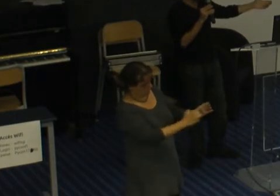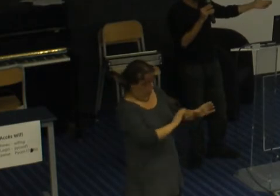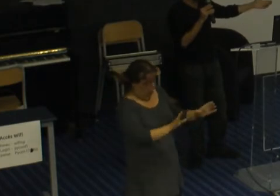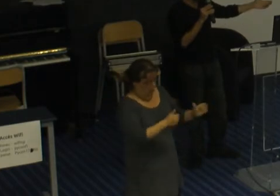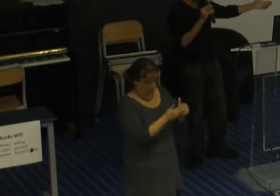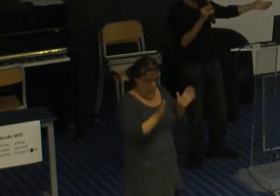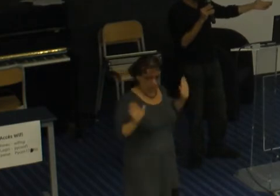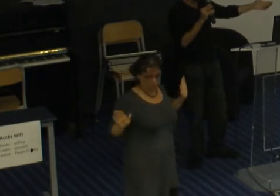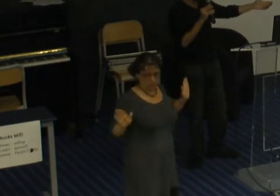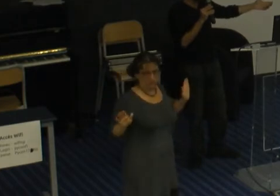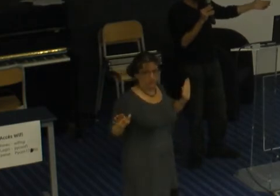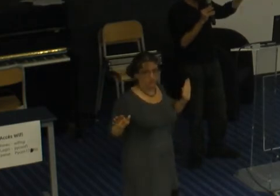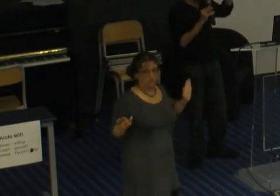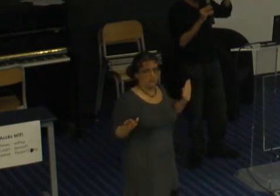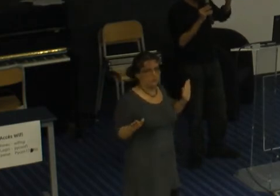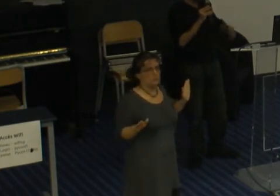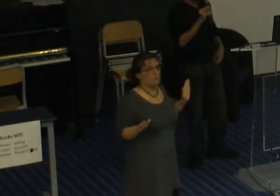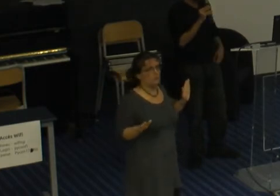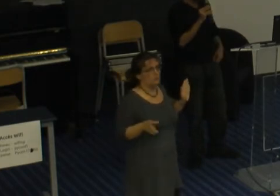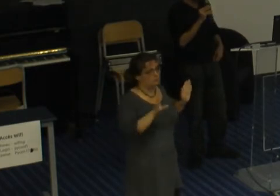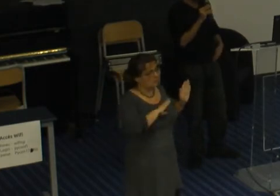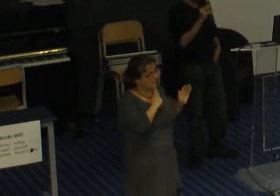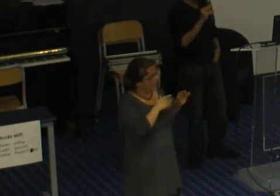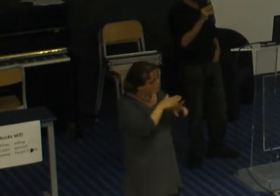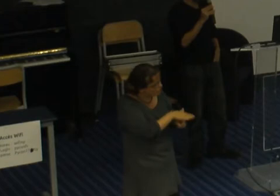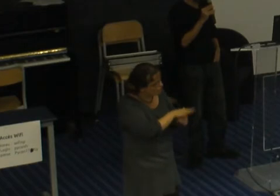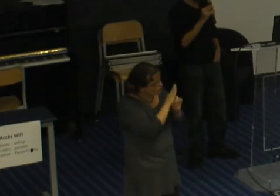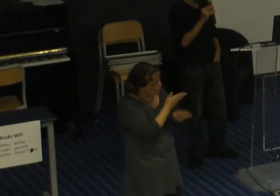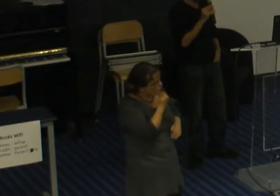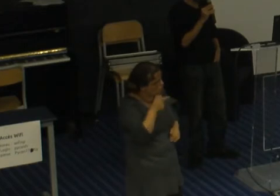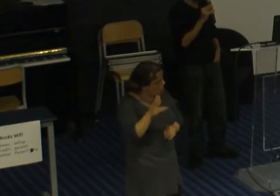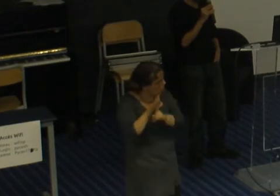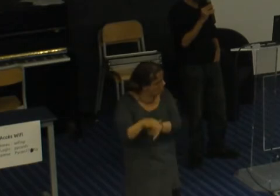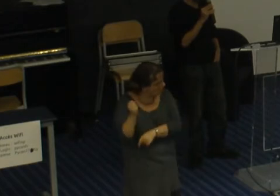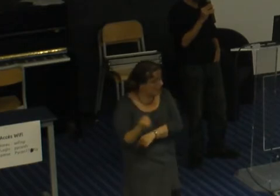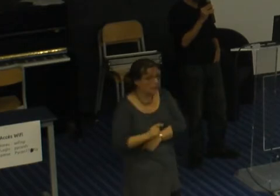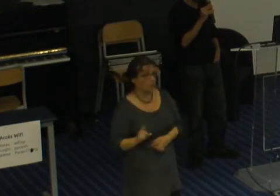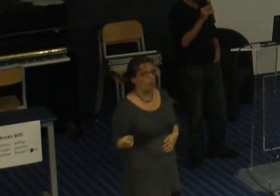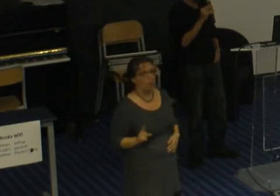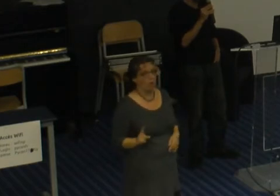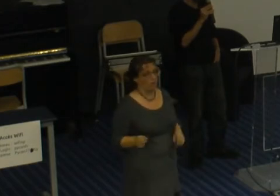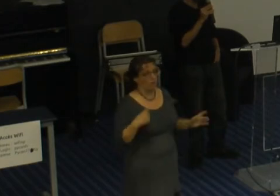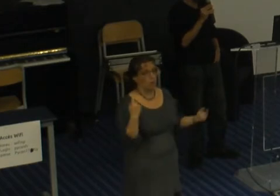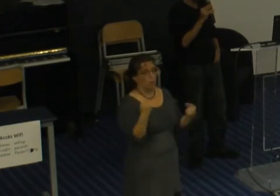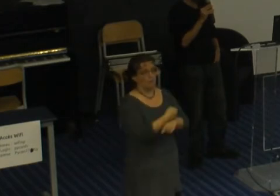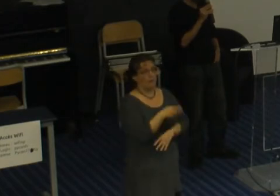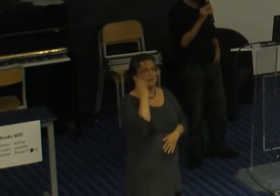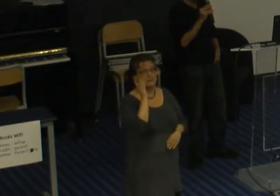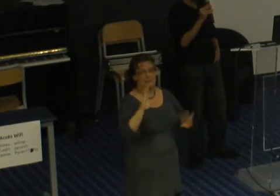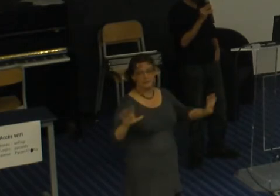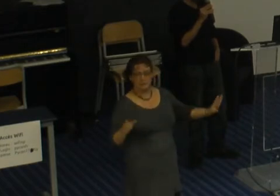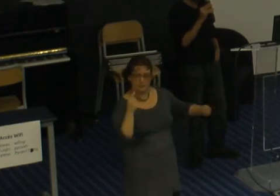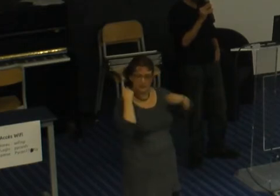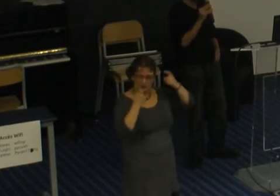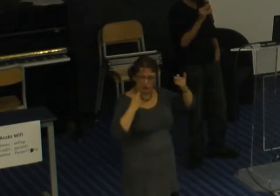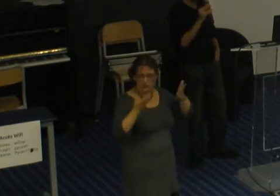lui on laisse d'autres personnes au contraire parce que aider à créer un cadre plus accueillant pour les femmes ça va aider peut-être à créer